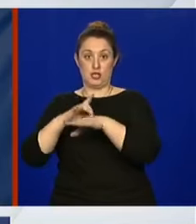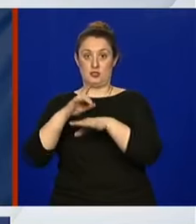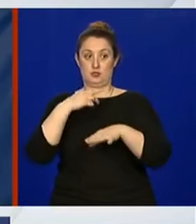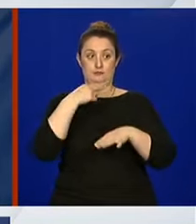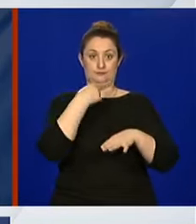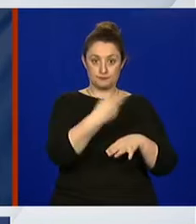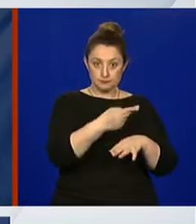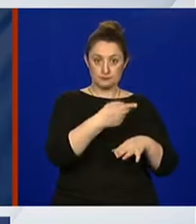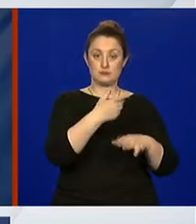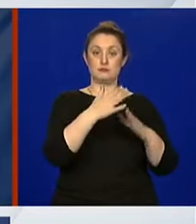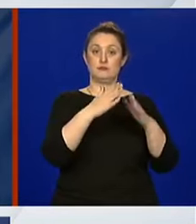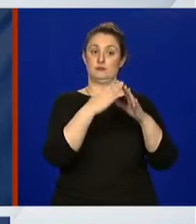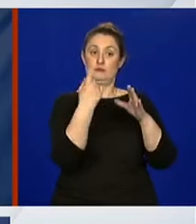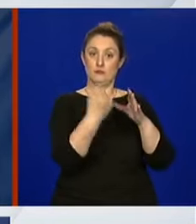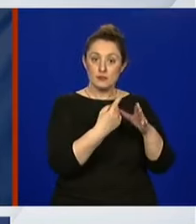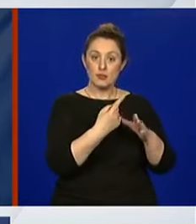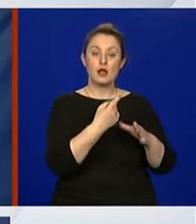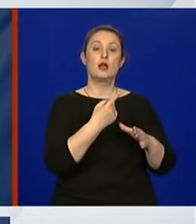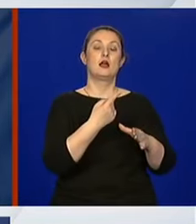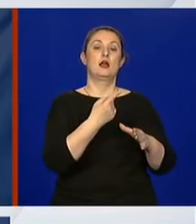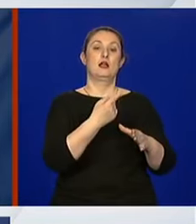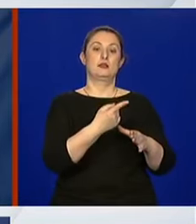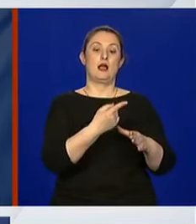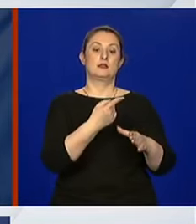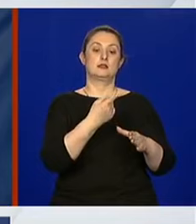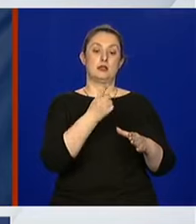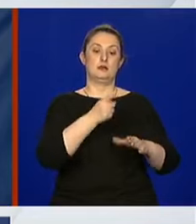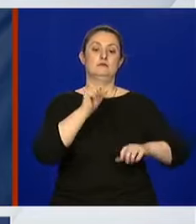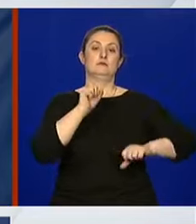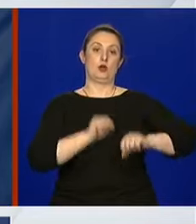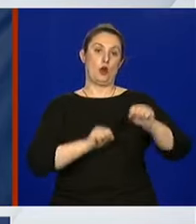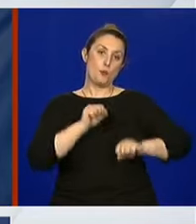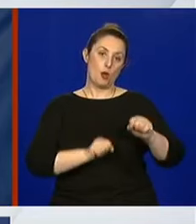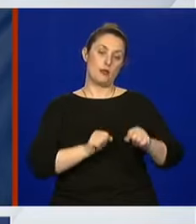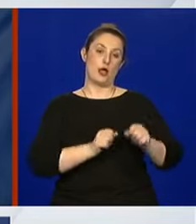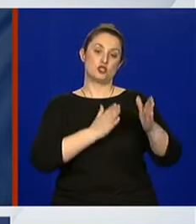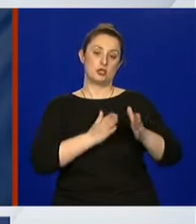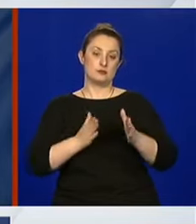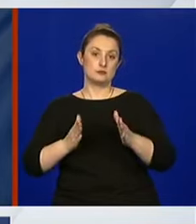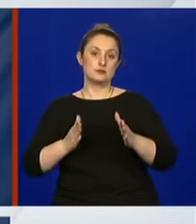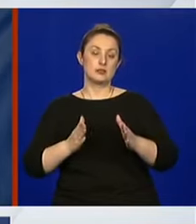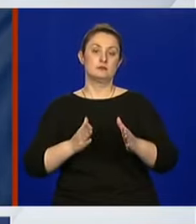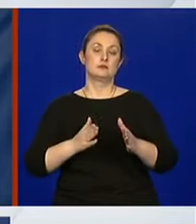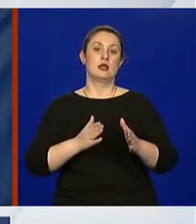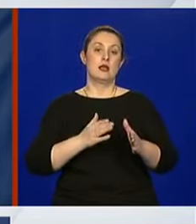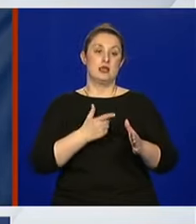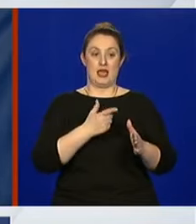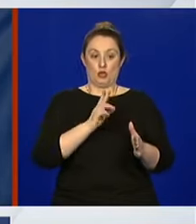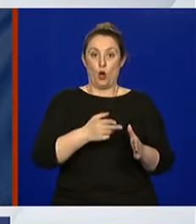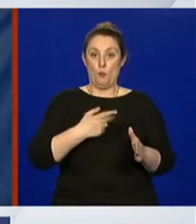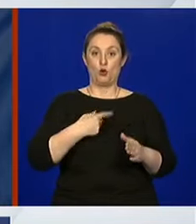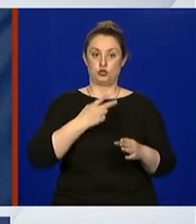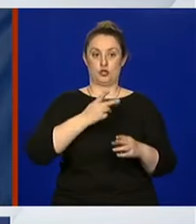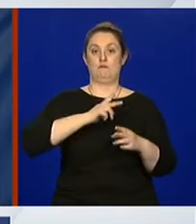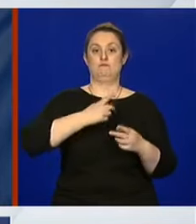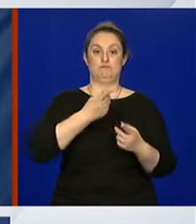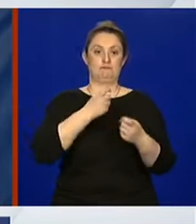da se ne dašaju na način da mogu zaraziti nekog u svojoj blizini.